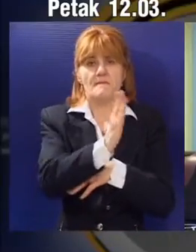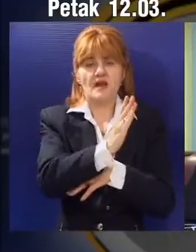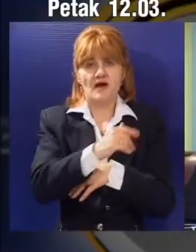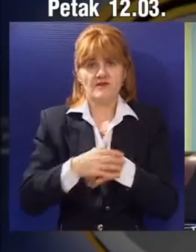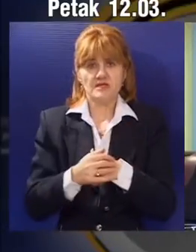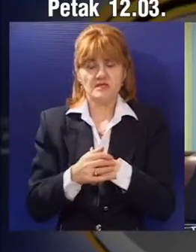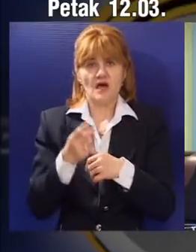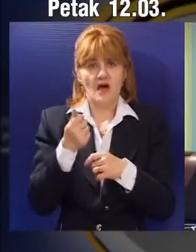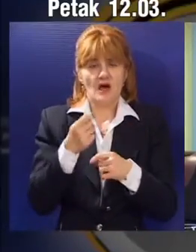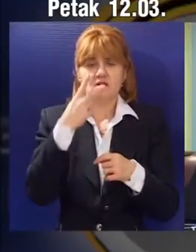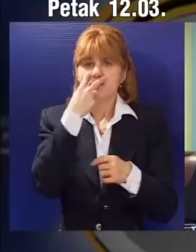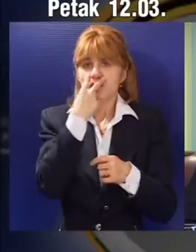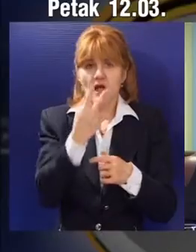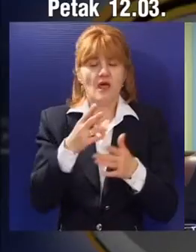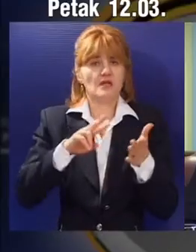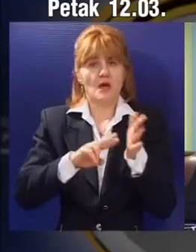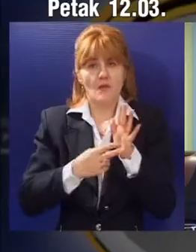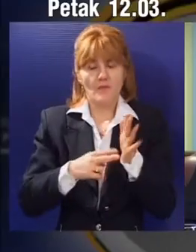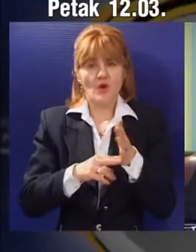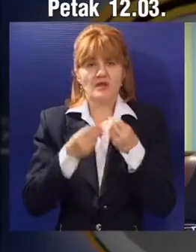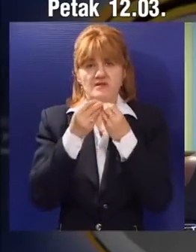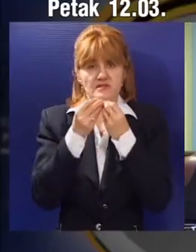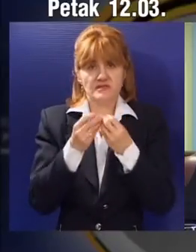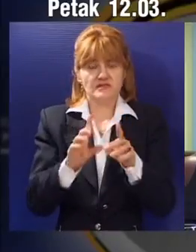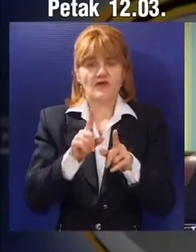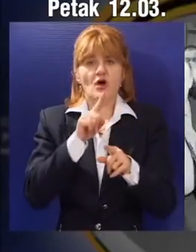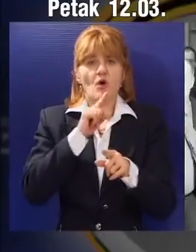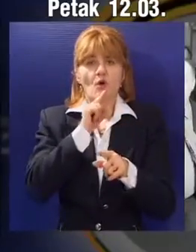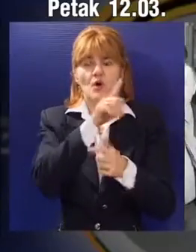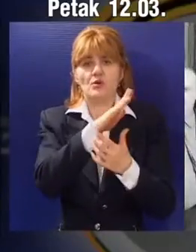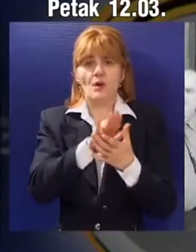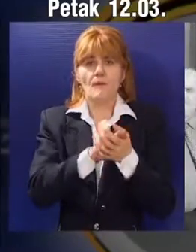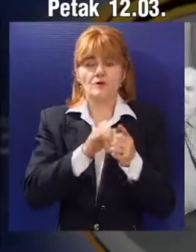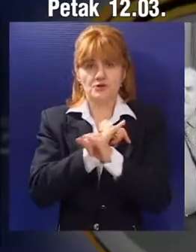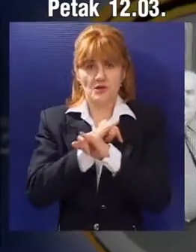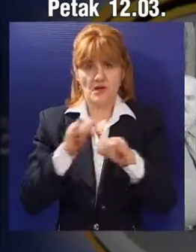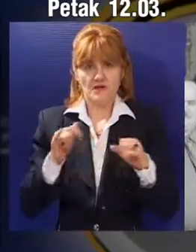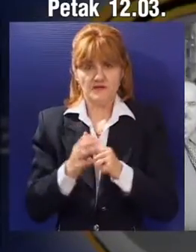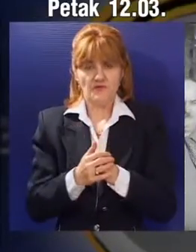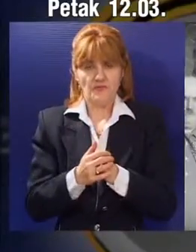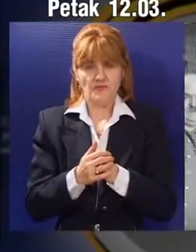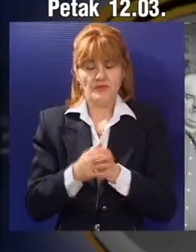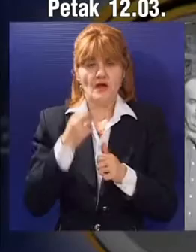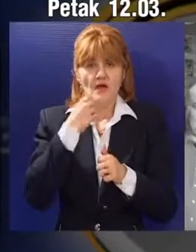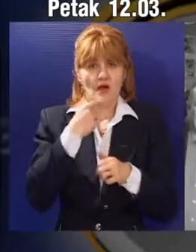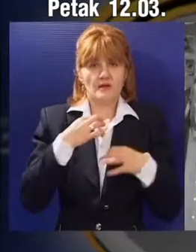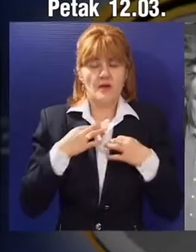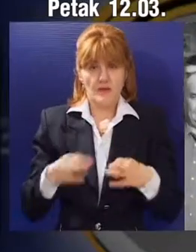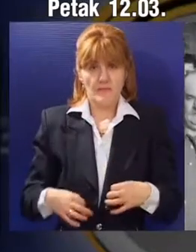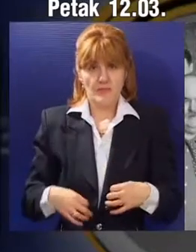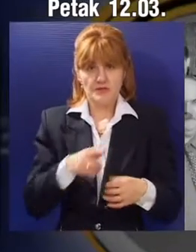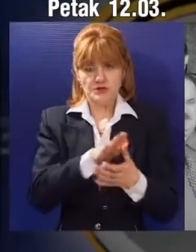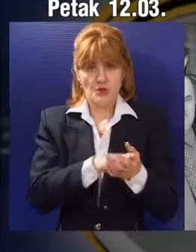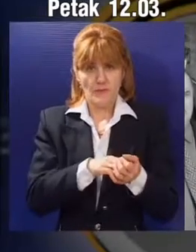dinamičnije i ekonomski i gledajući političke procese koje je on tada započinjao. Za vreme njegovog mandata